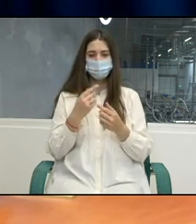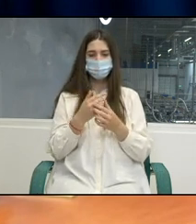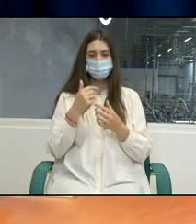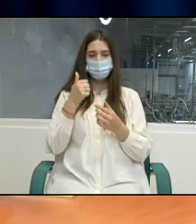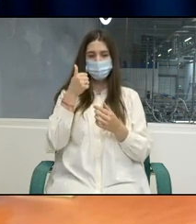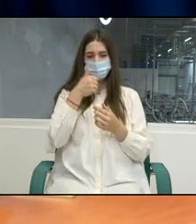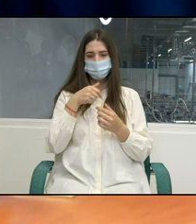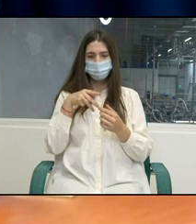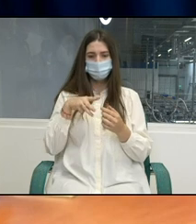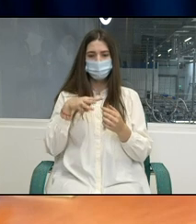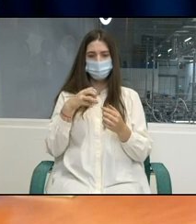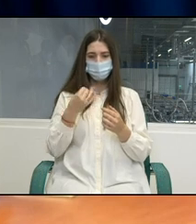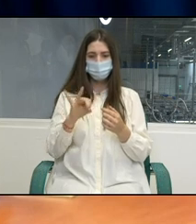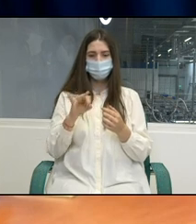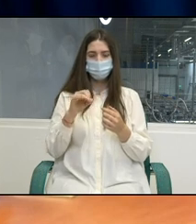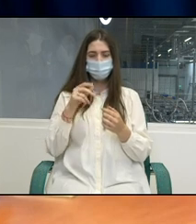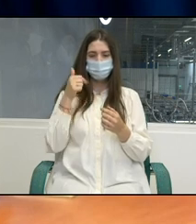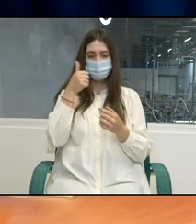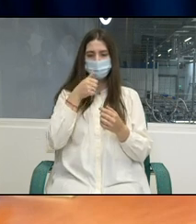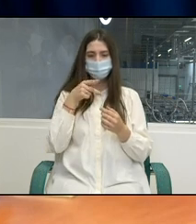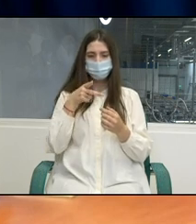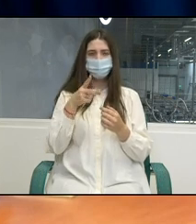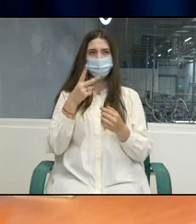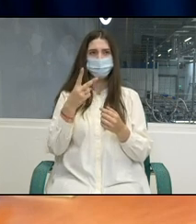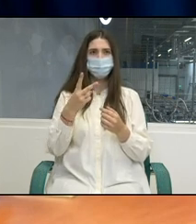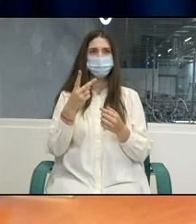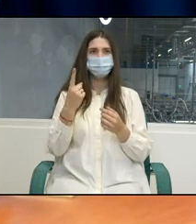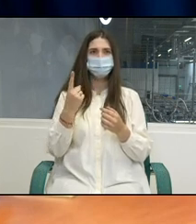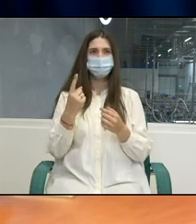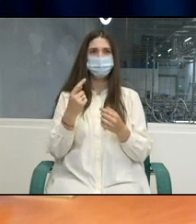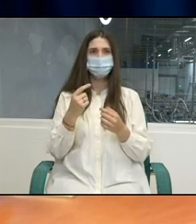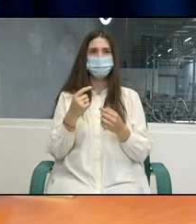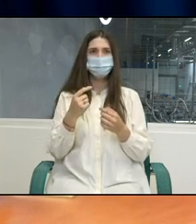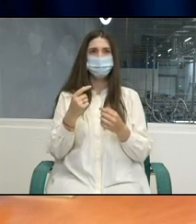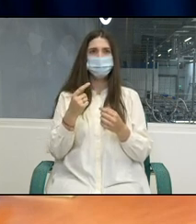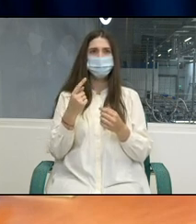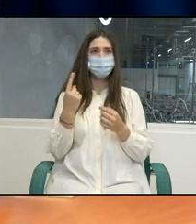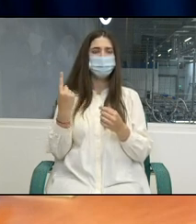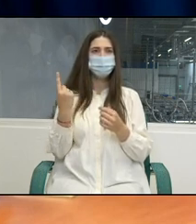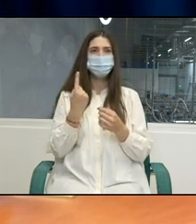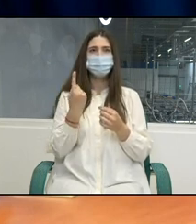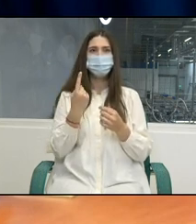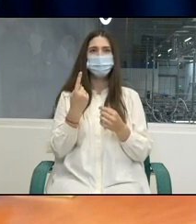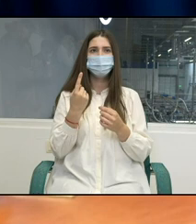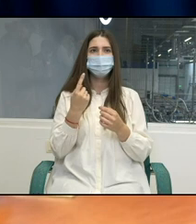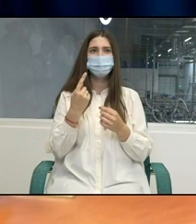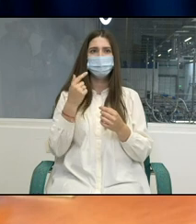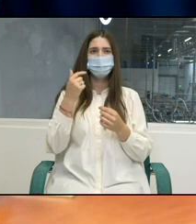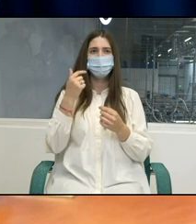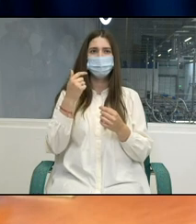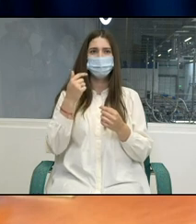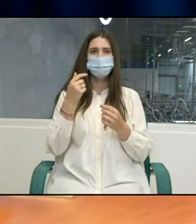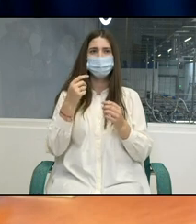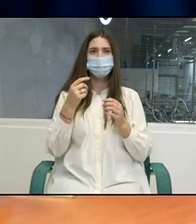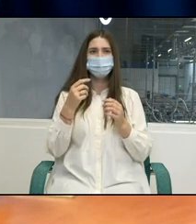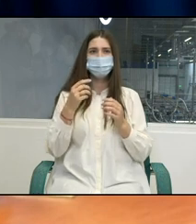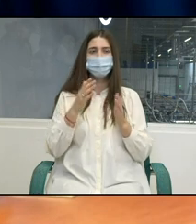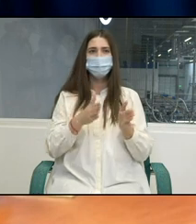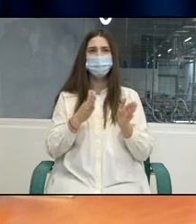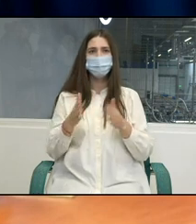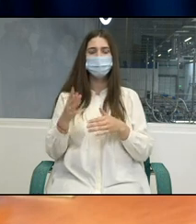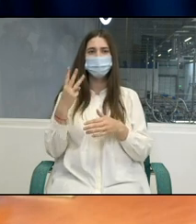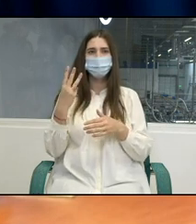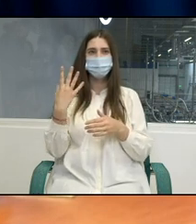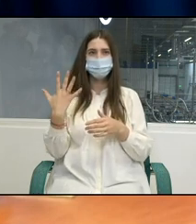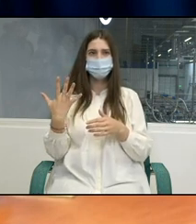în mai anul corent, Republica Moldova a fost cea de-a 35-a țară membră care a ratificat Convenția OSH